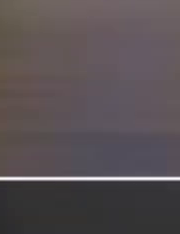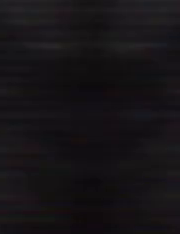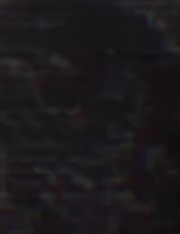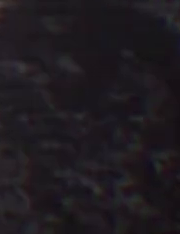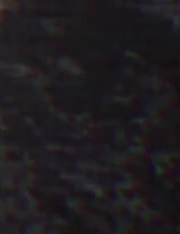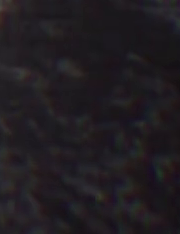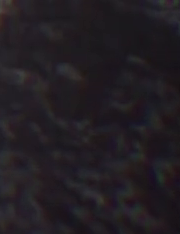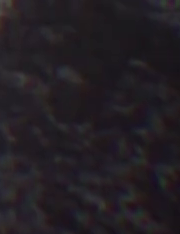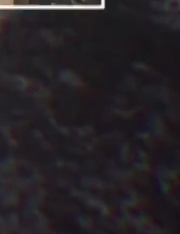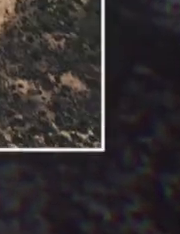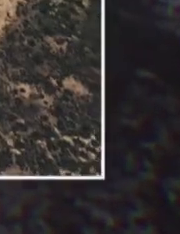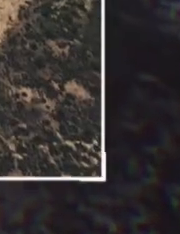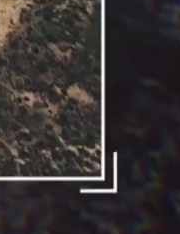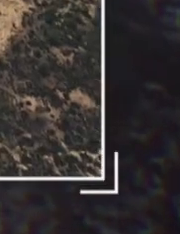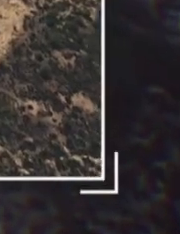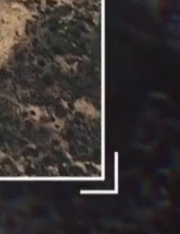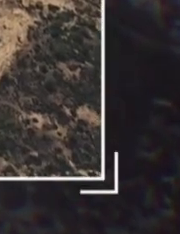Дякую вам,